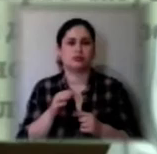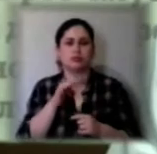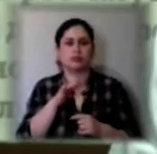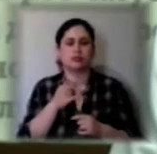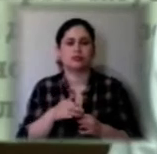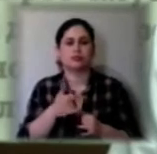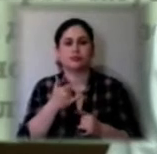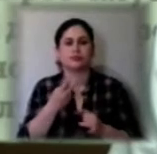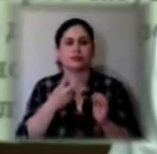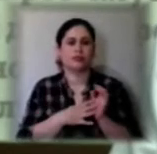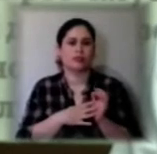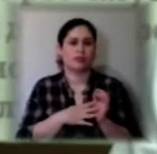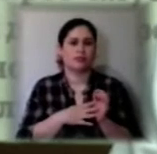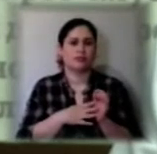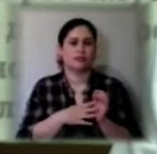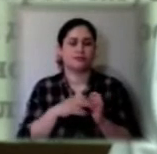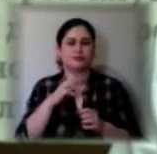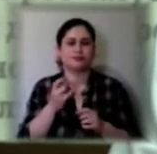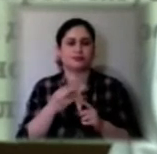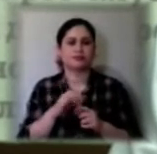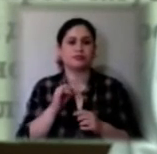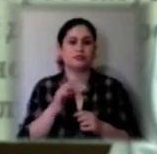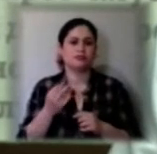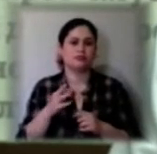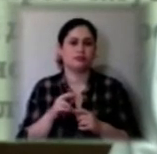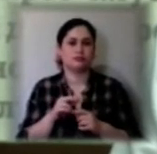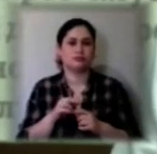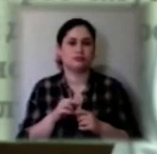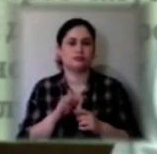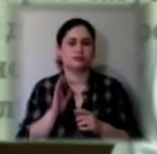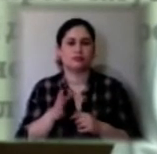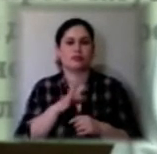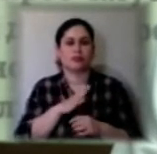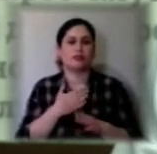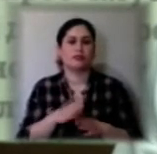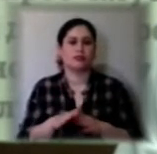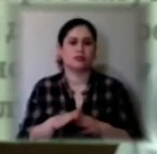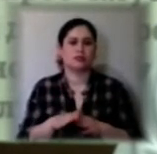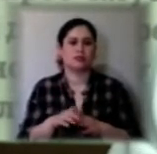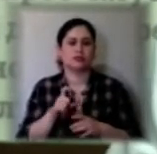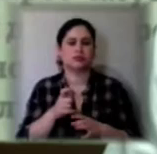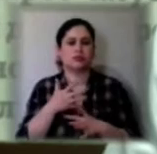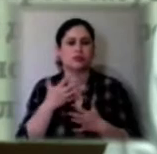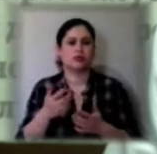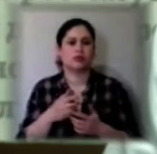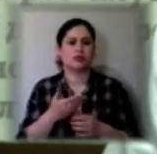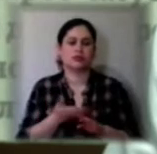травня сесії було виділено з великими потугами